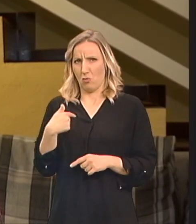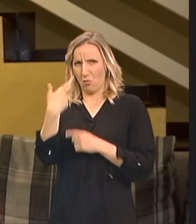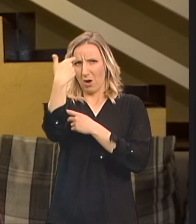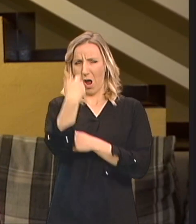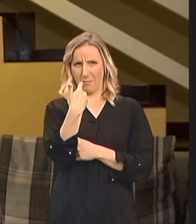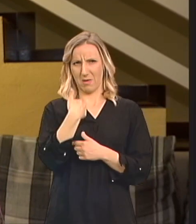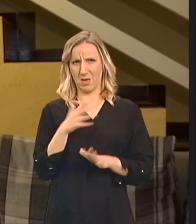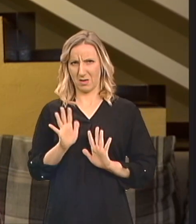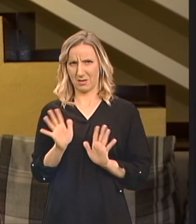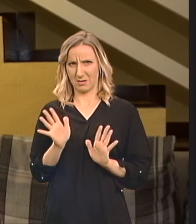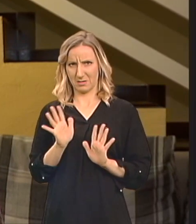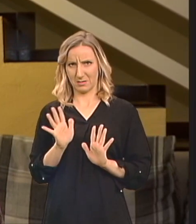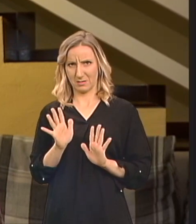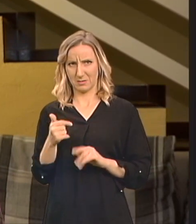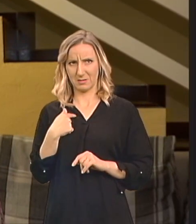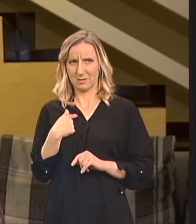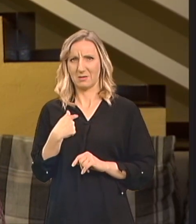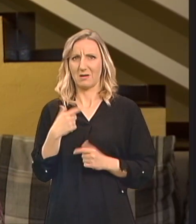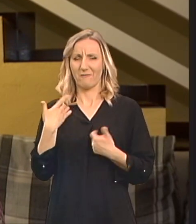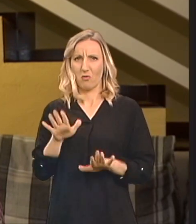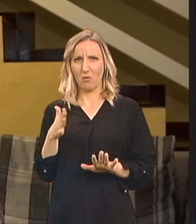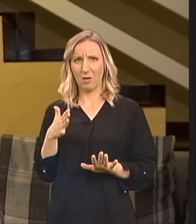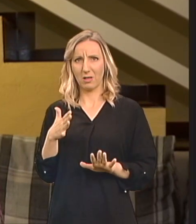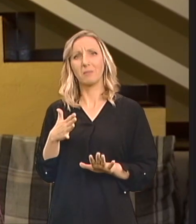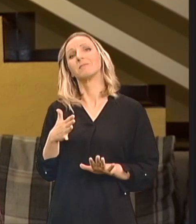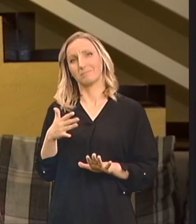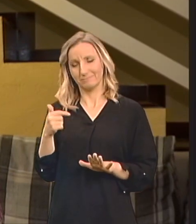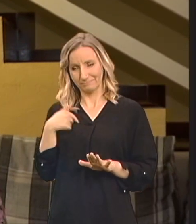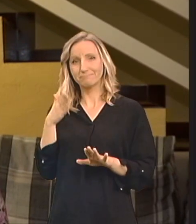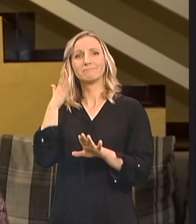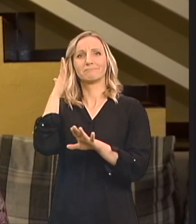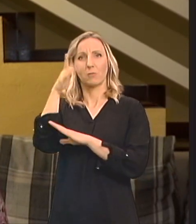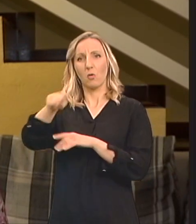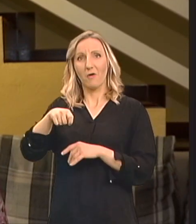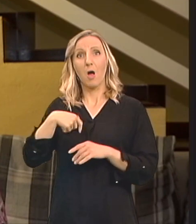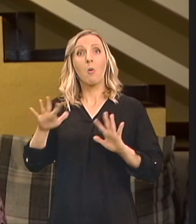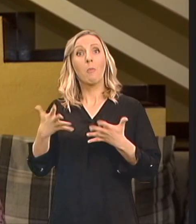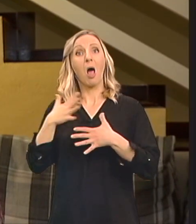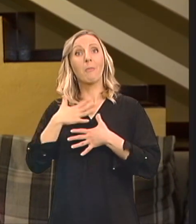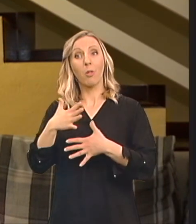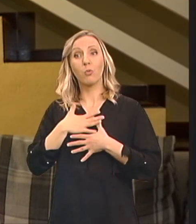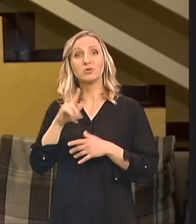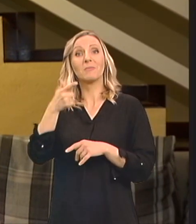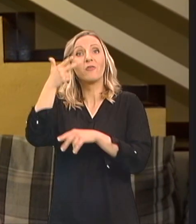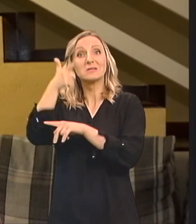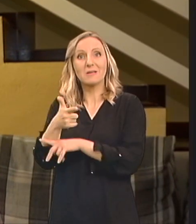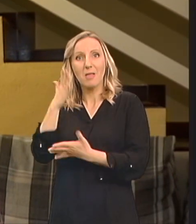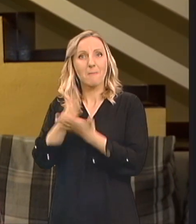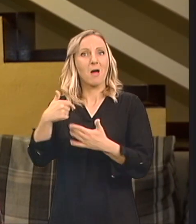Nije to nešto što ja volim Međutim otišli smo Ja sam bila pod upalom pluća Kad je bilo prvo snimanje